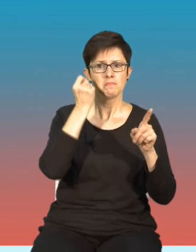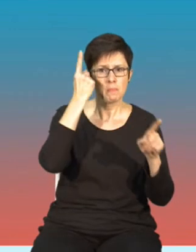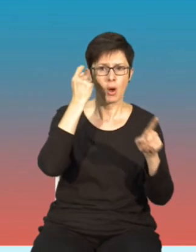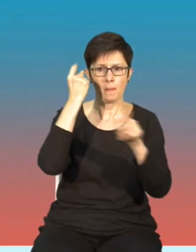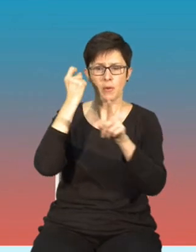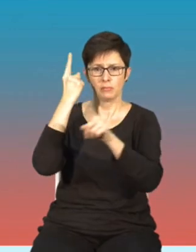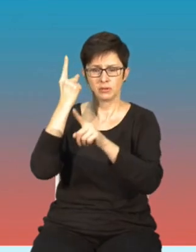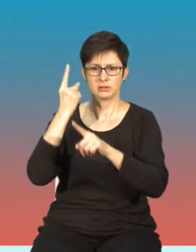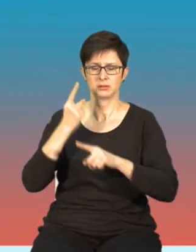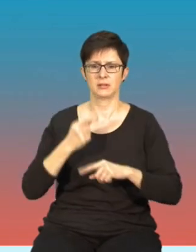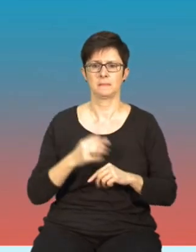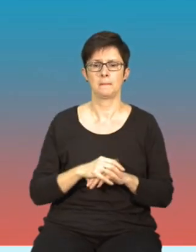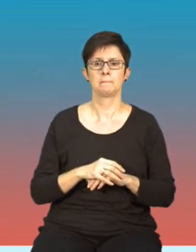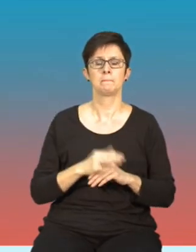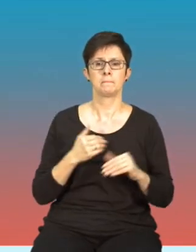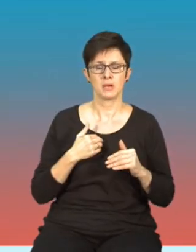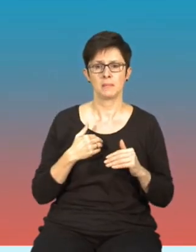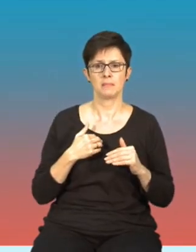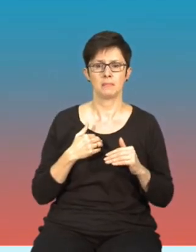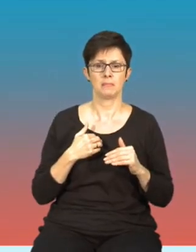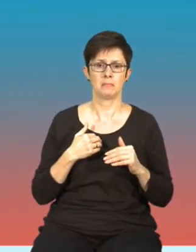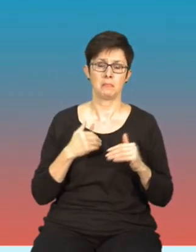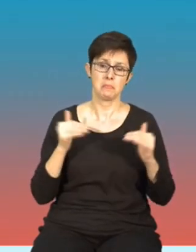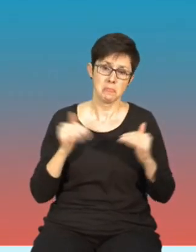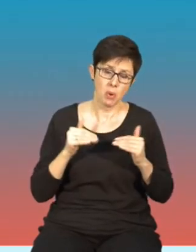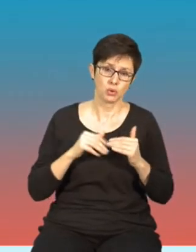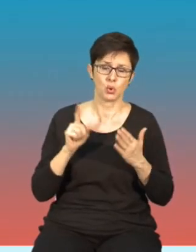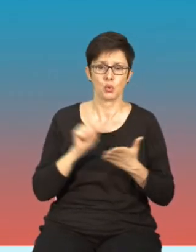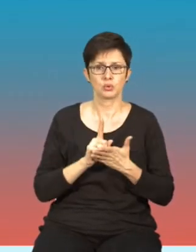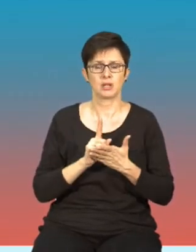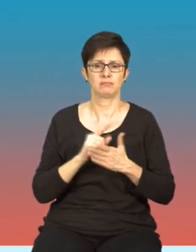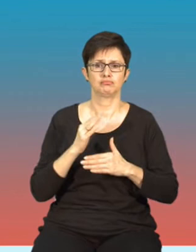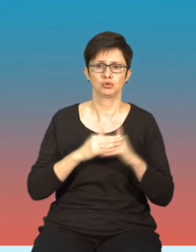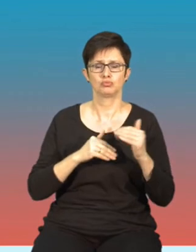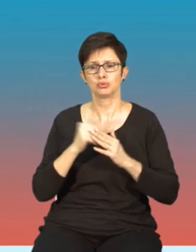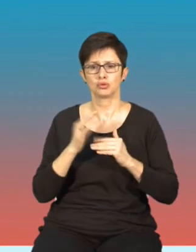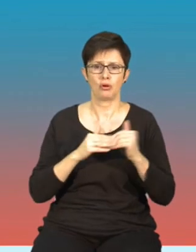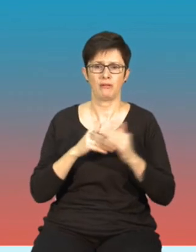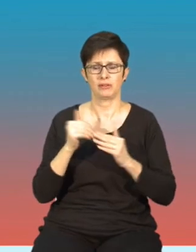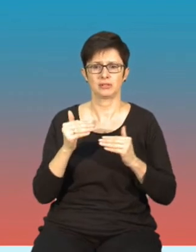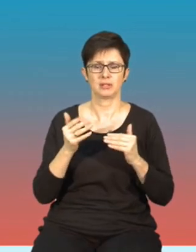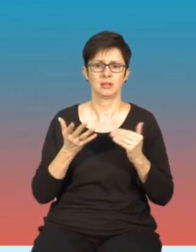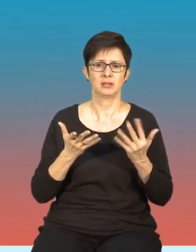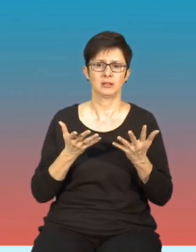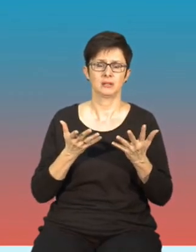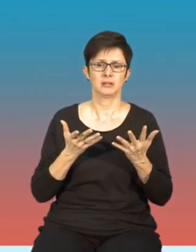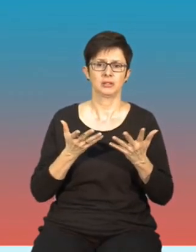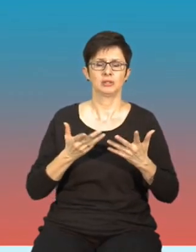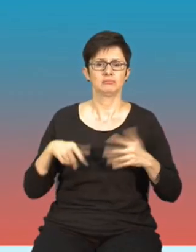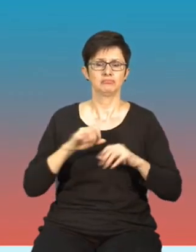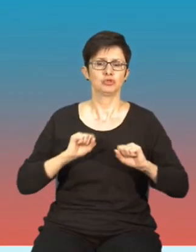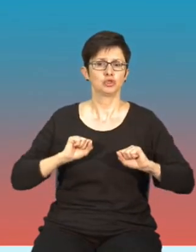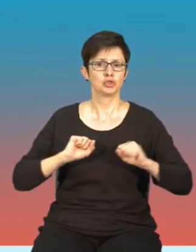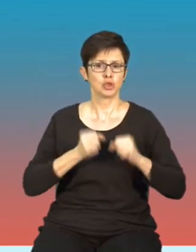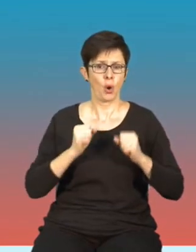na szczeblu lokalnym jesteśmy w stanie zbudować pewną skalę działań,